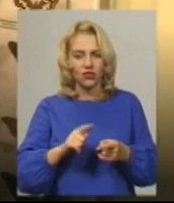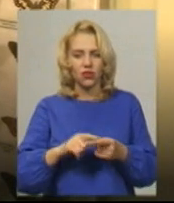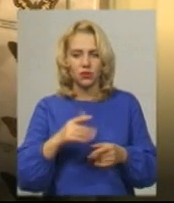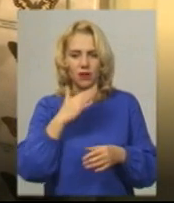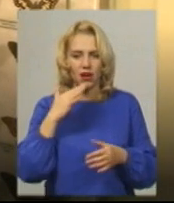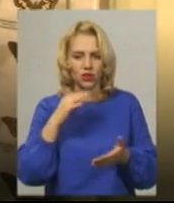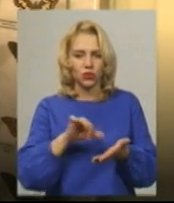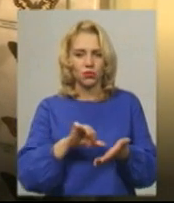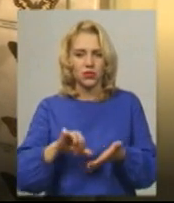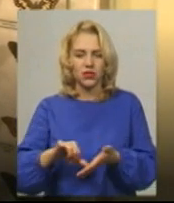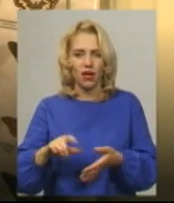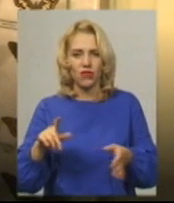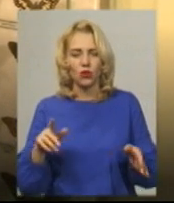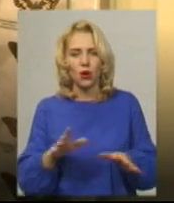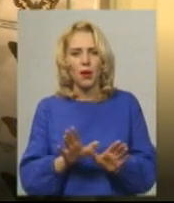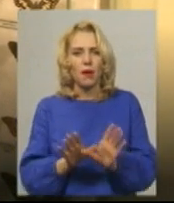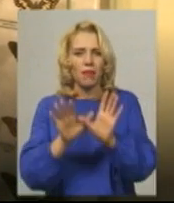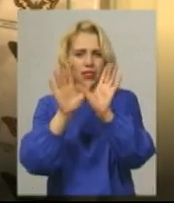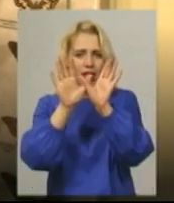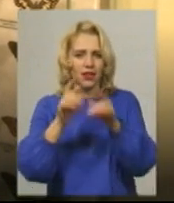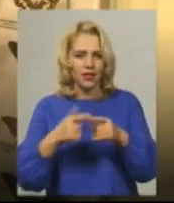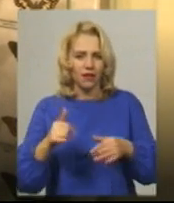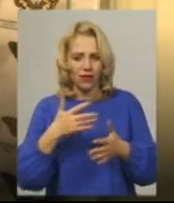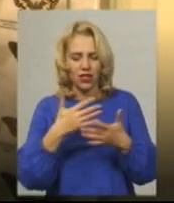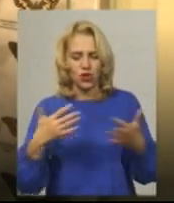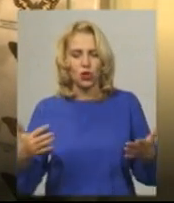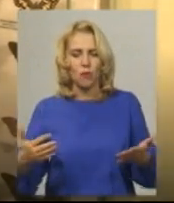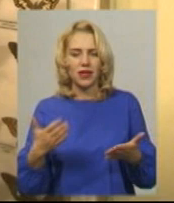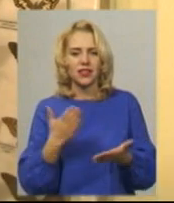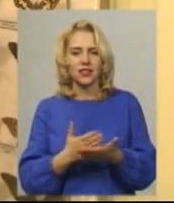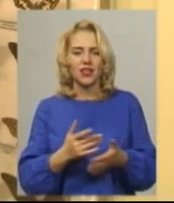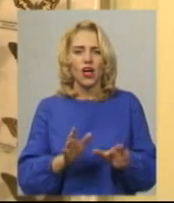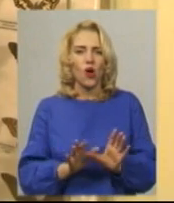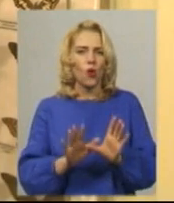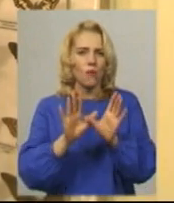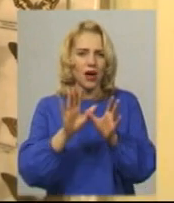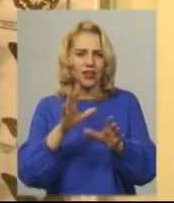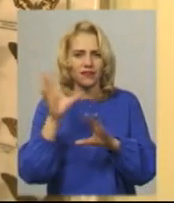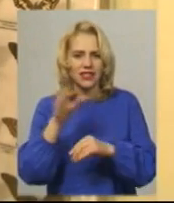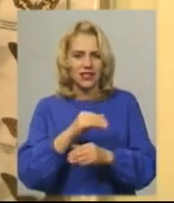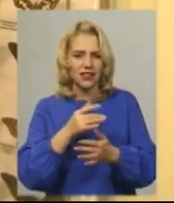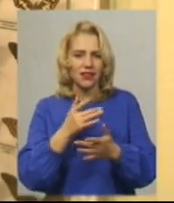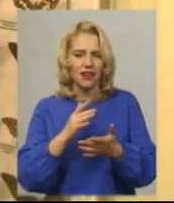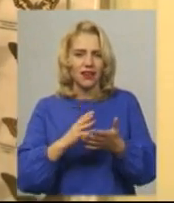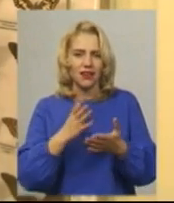тут представлена. Вона доволі різноманітна, і комахи всі яскраві.